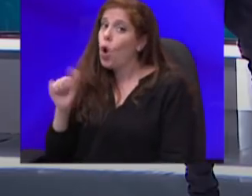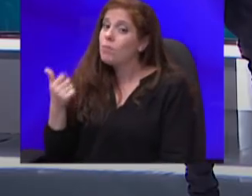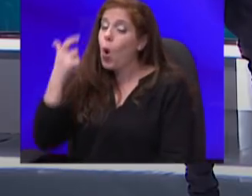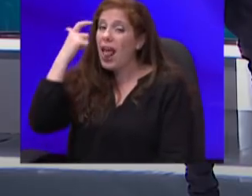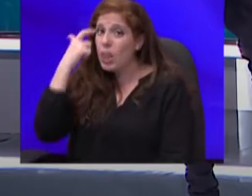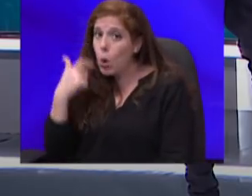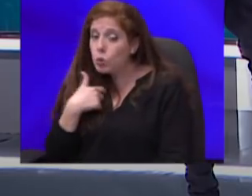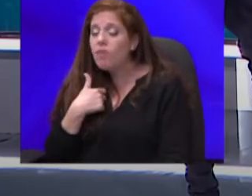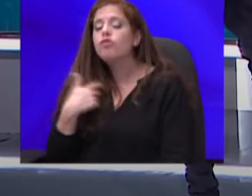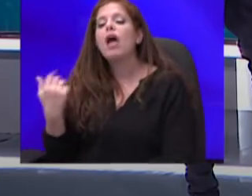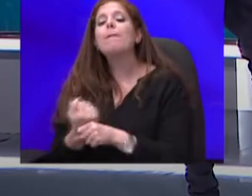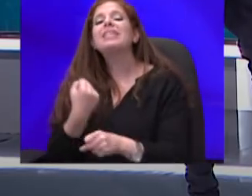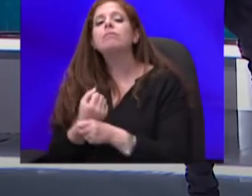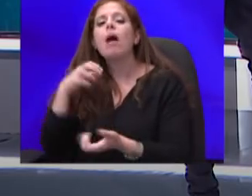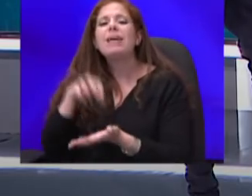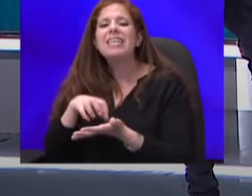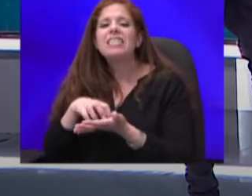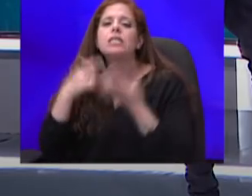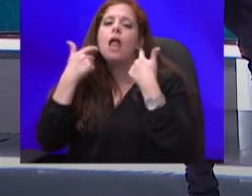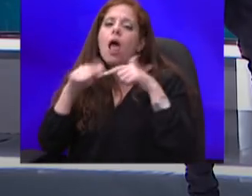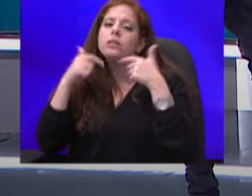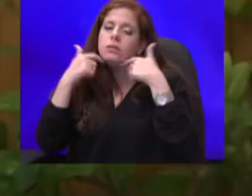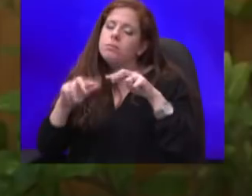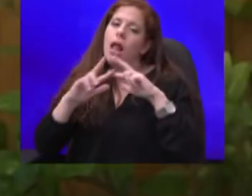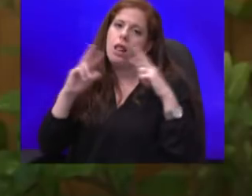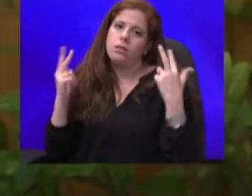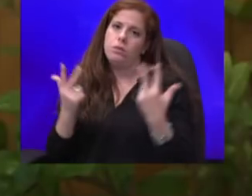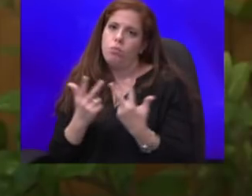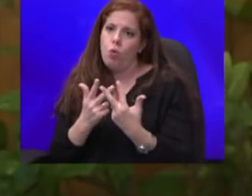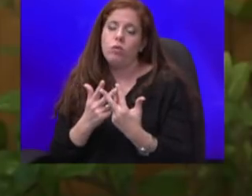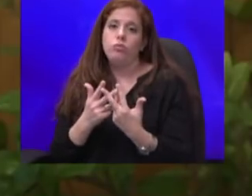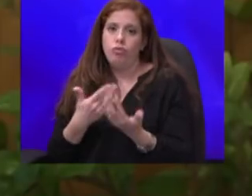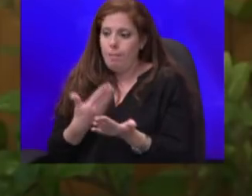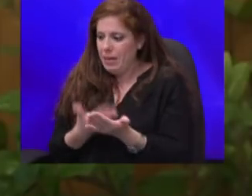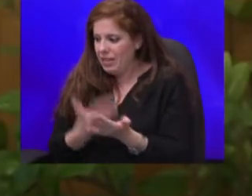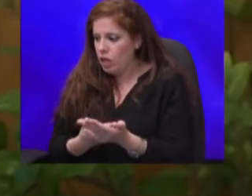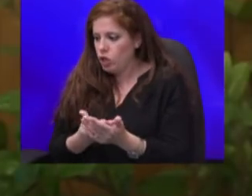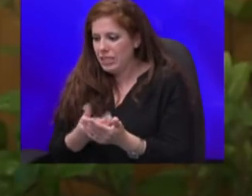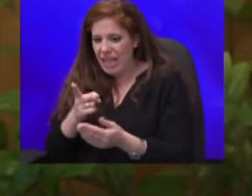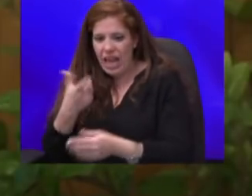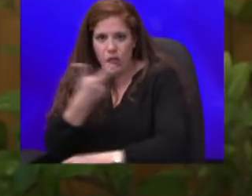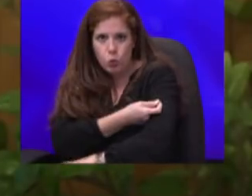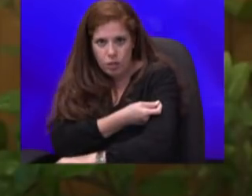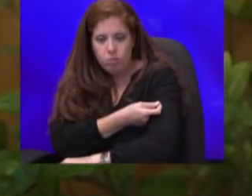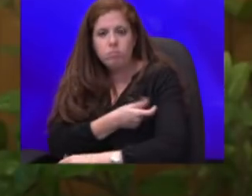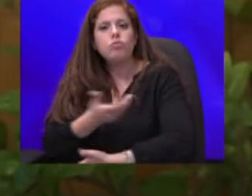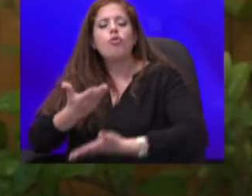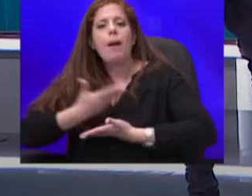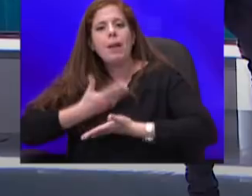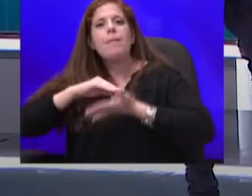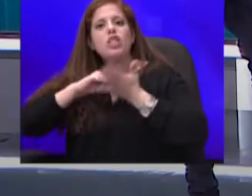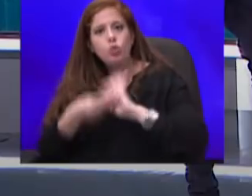המרכזית זה להסביר באמת לציבור, שבינתן שמדובר בחיסונים שזוכים לאישור של הגורמים